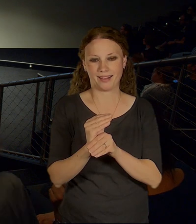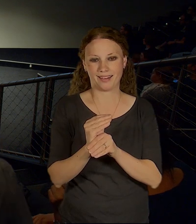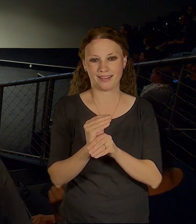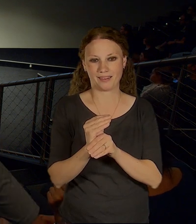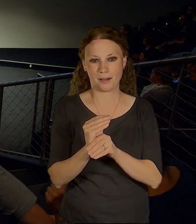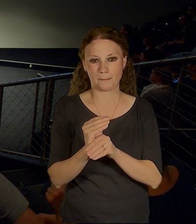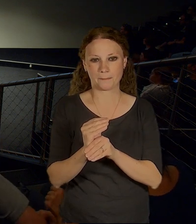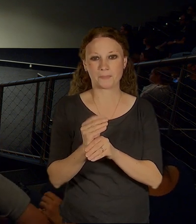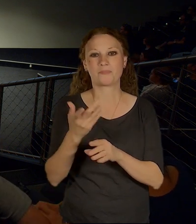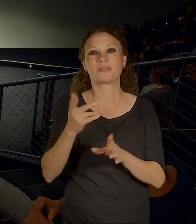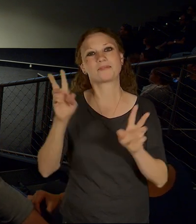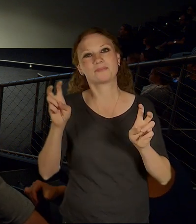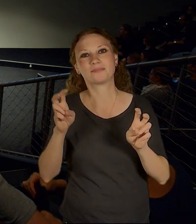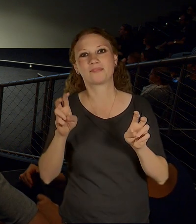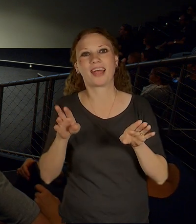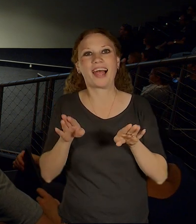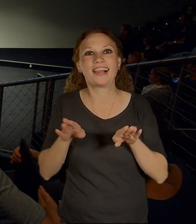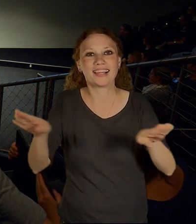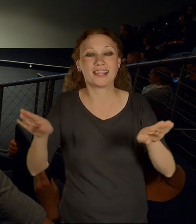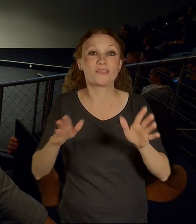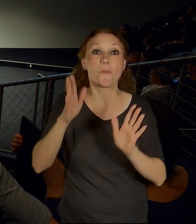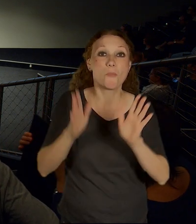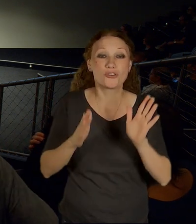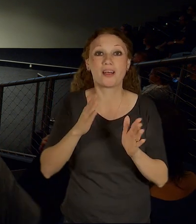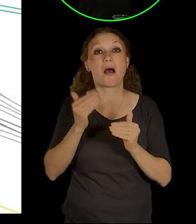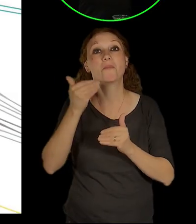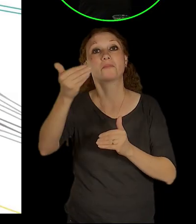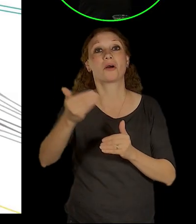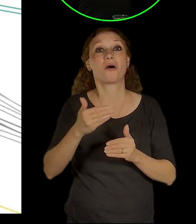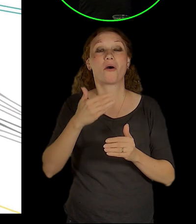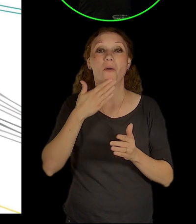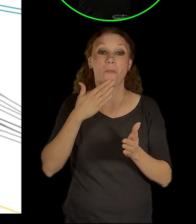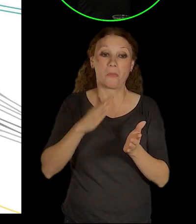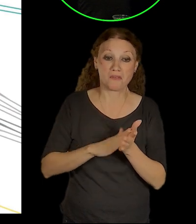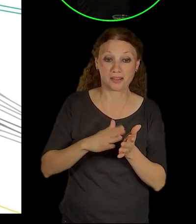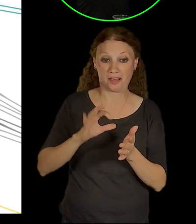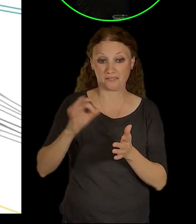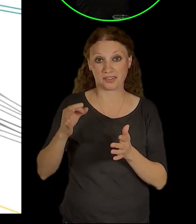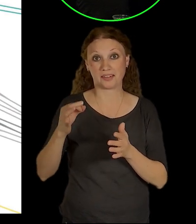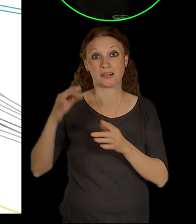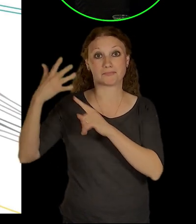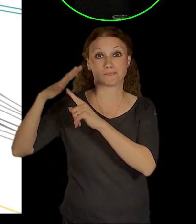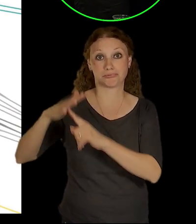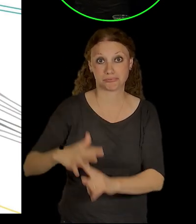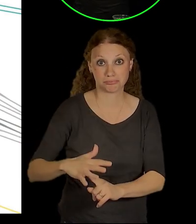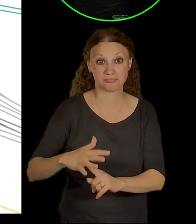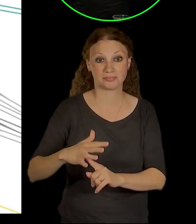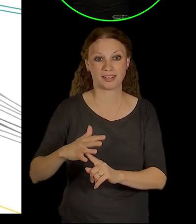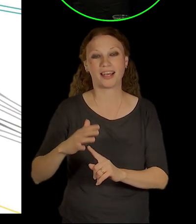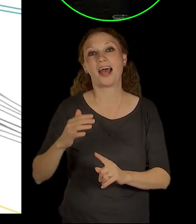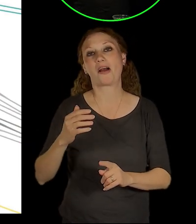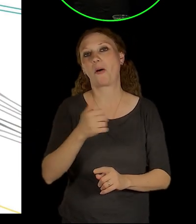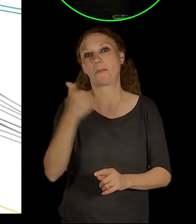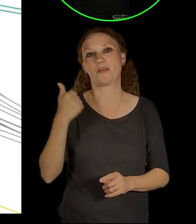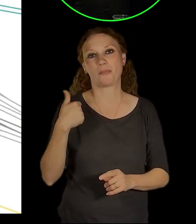návali letadílko, že bychom tam ještě mohli přistávat s helioportem, což ze začátku bylo také zábavné,